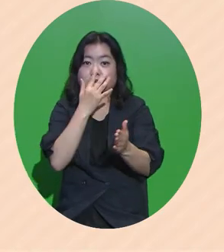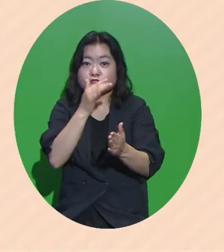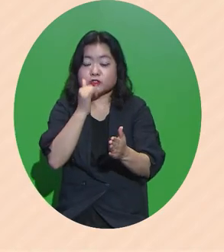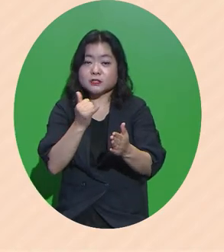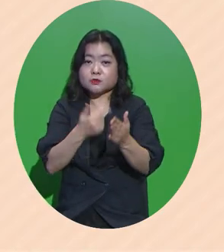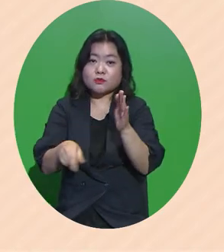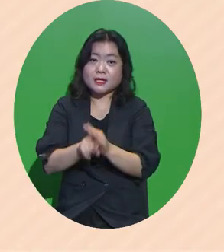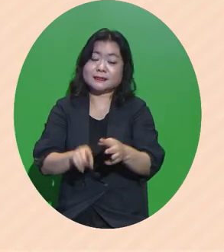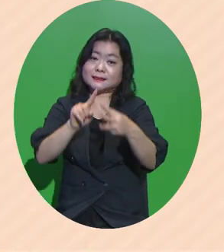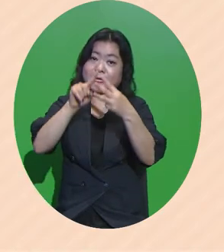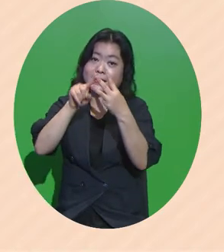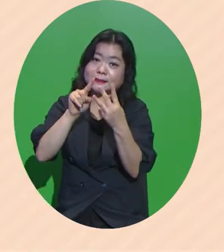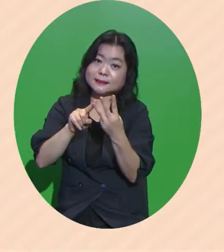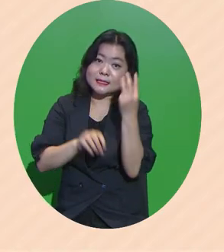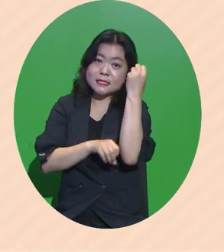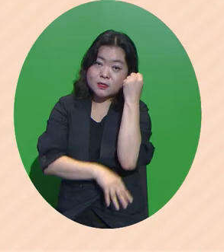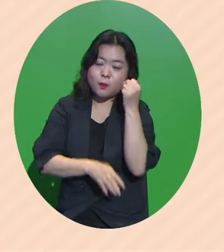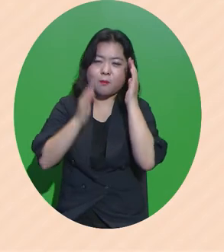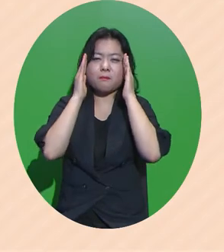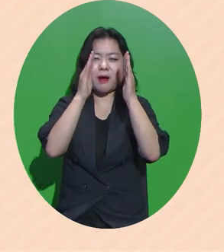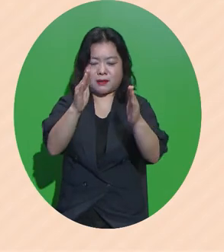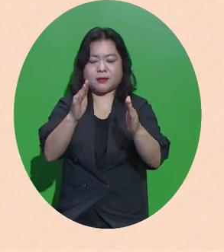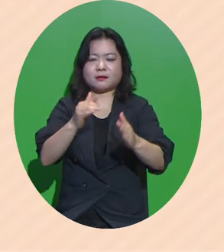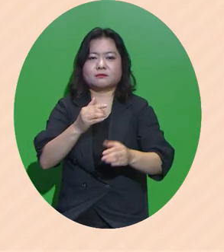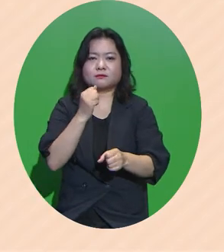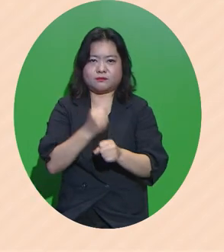세 가지 기본 방향을 추구하고자 합니다